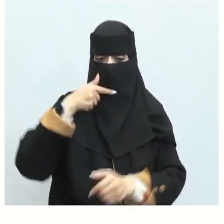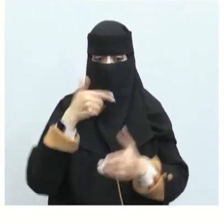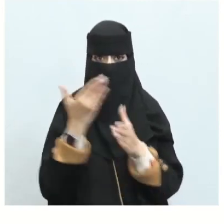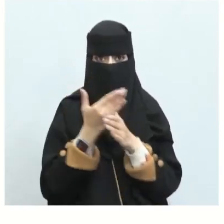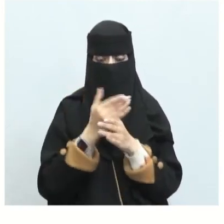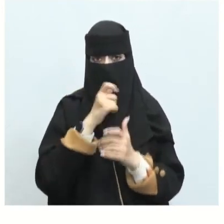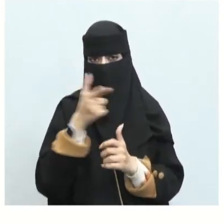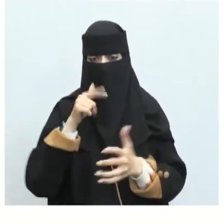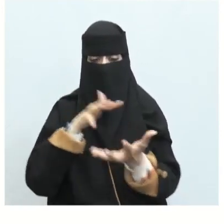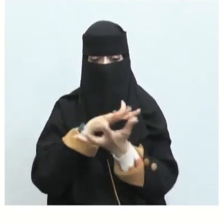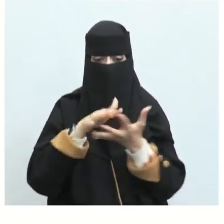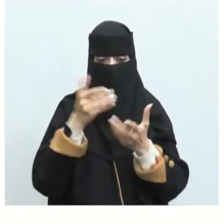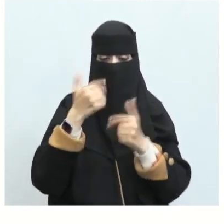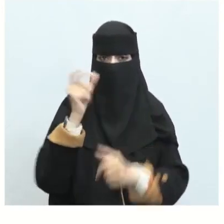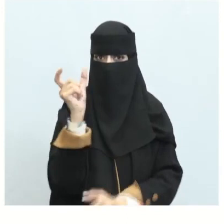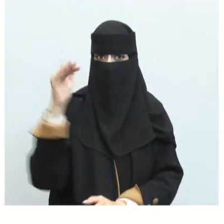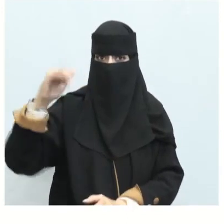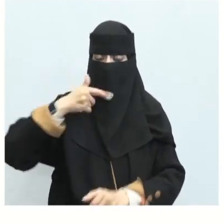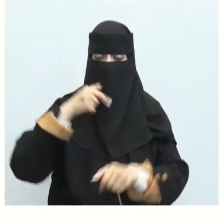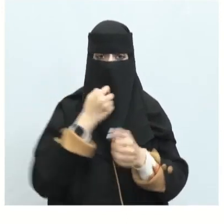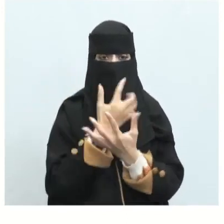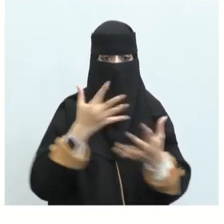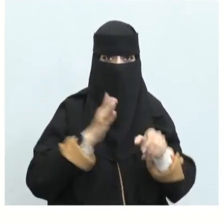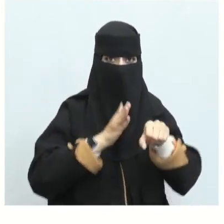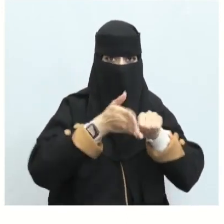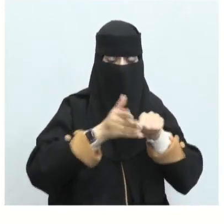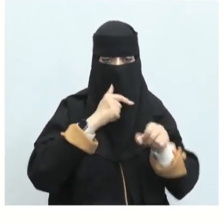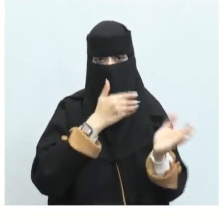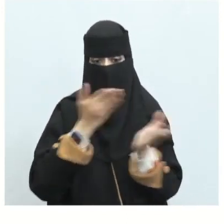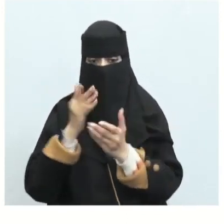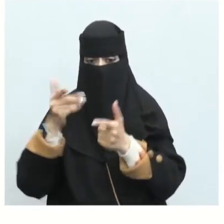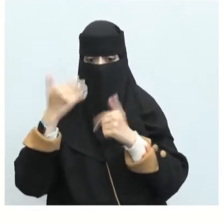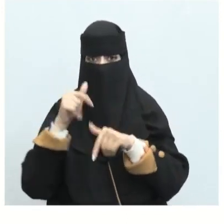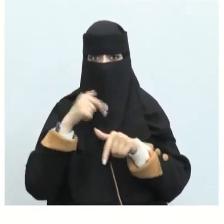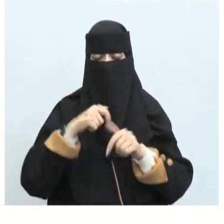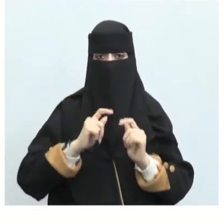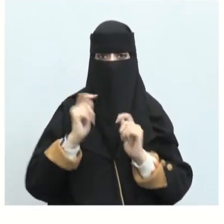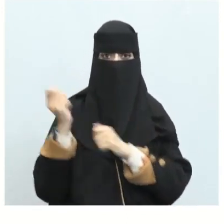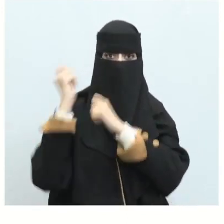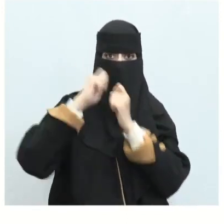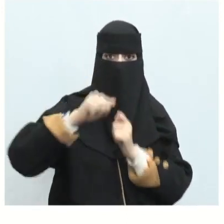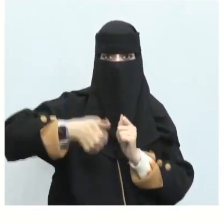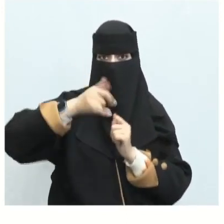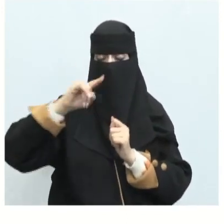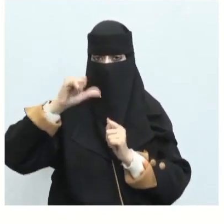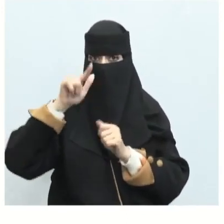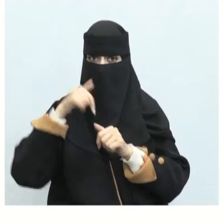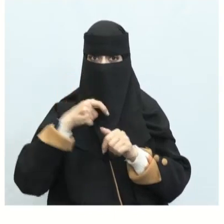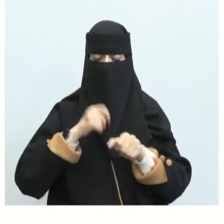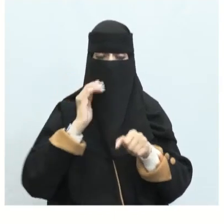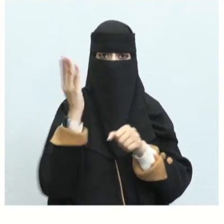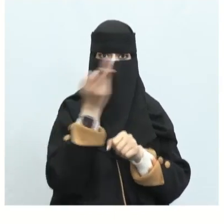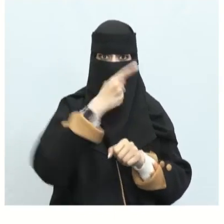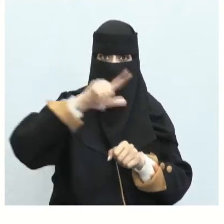للضيوف هنا حمال الألوية هنا مقاتل شجاع في بعض الكناية طبعا هنا طبعا لما